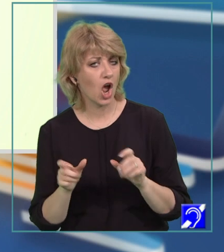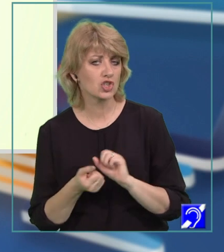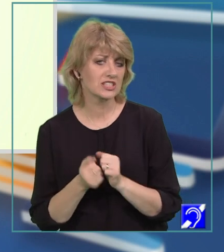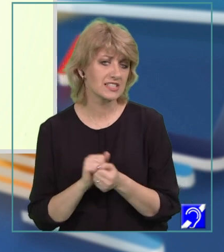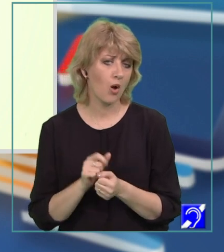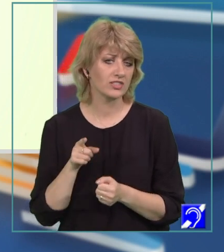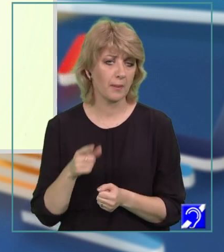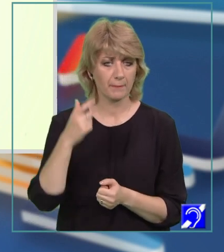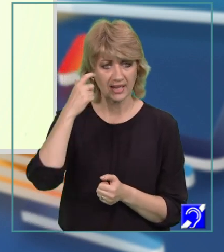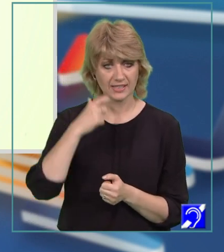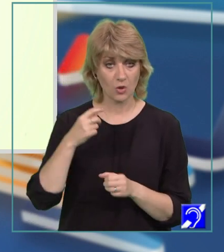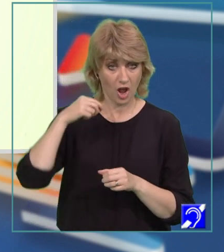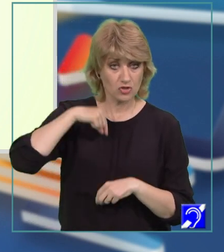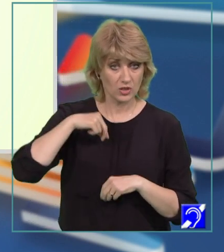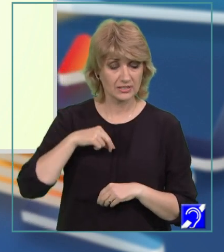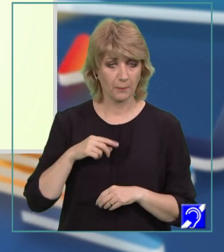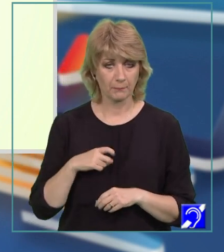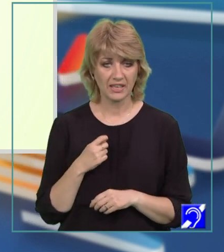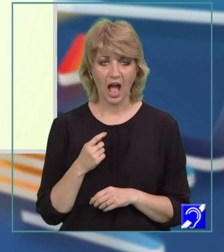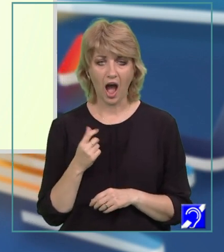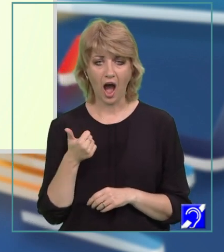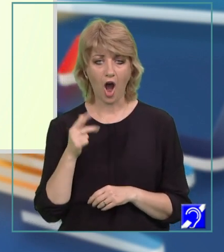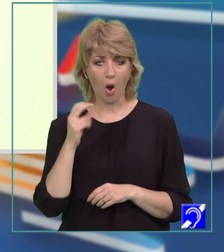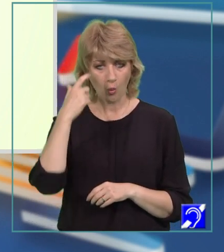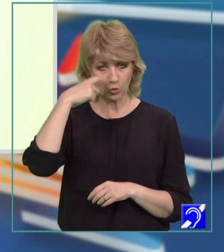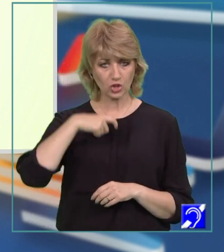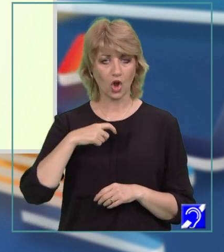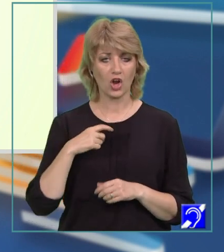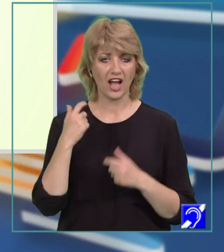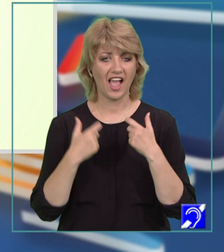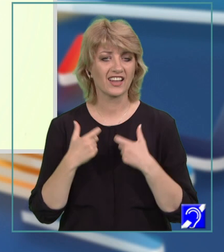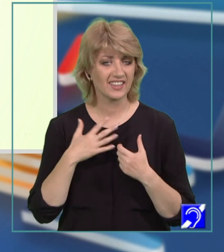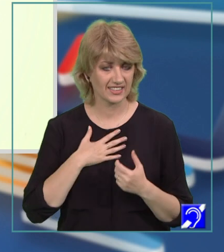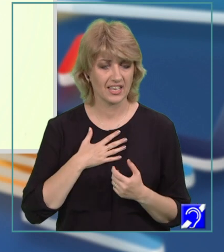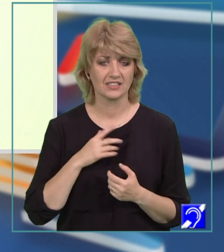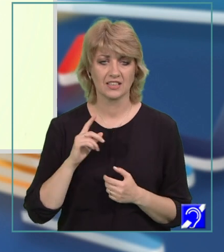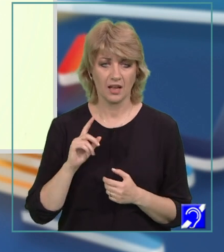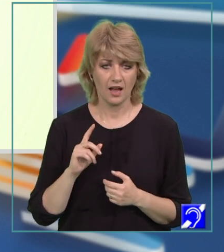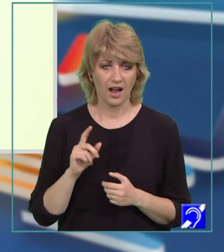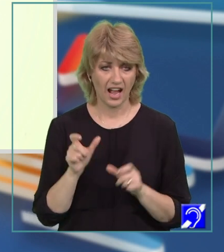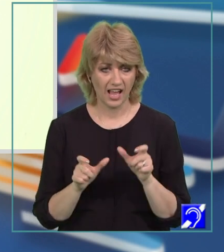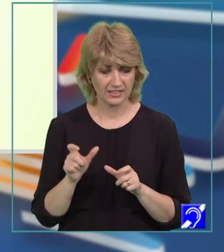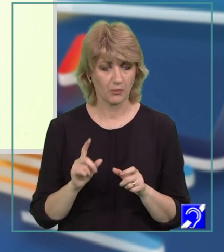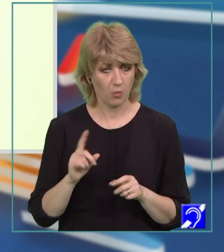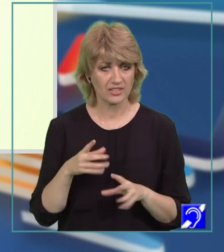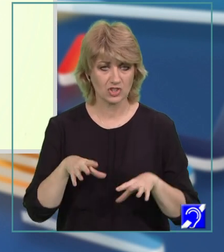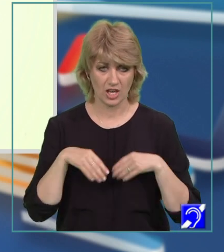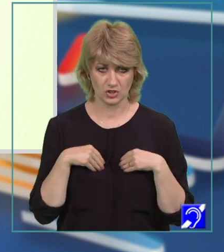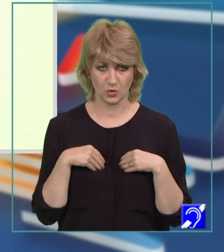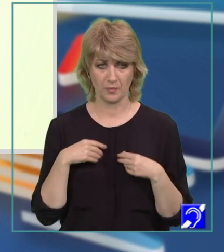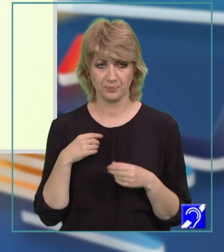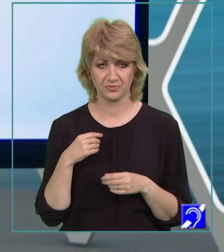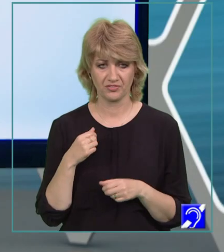de personajul însuși prin autocaracterizare. Caracterizarea directă poate să-și asume realizarea unui portret